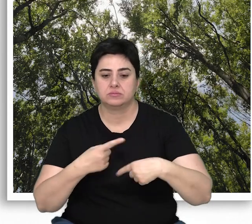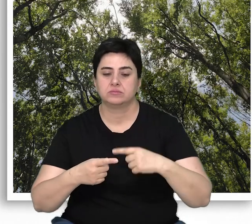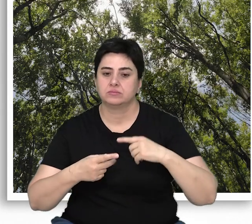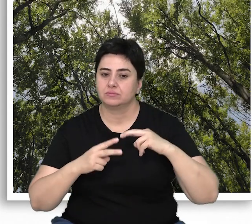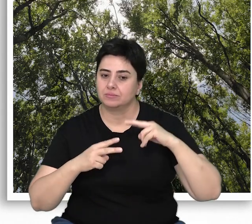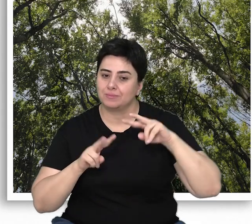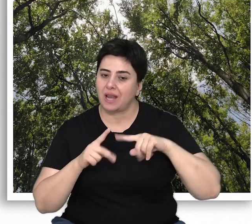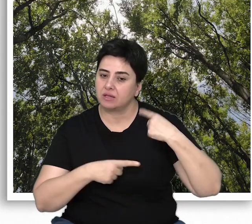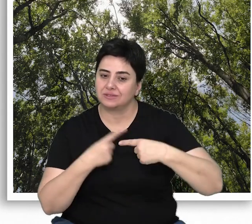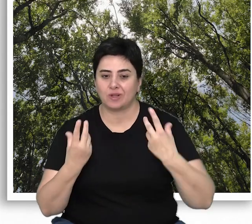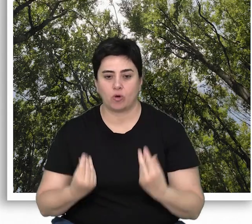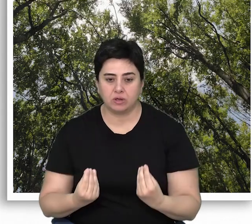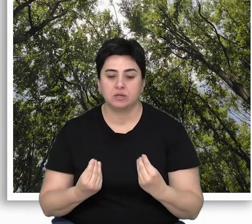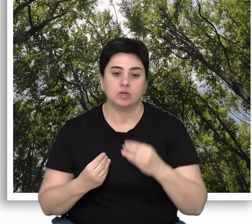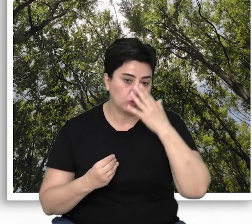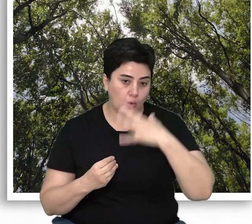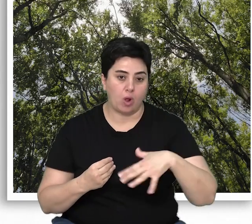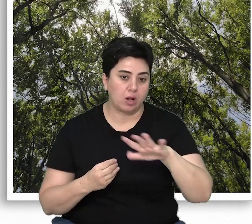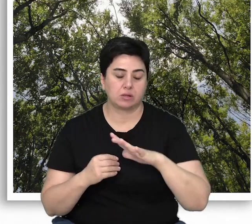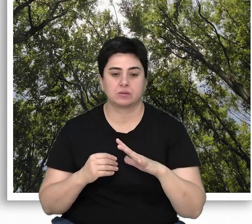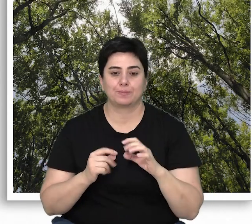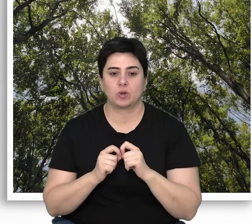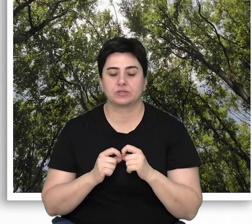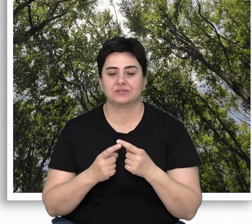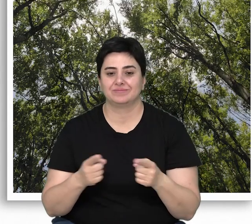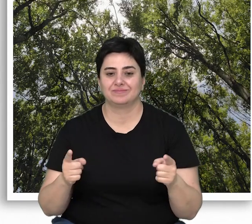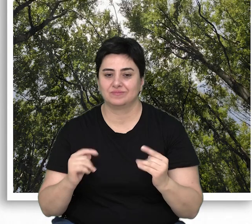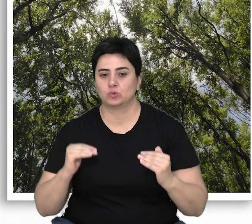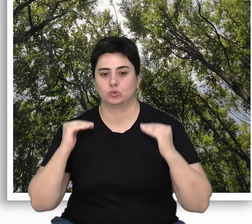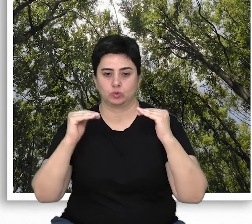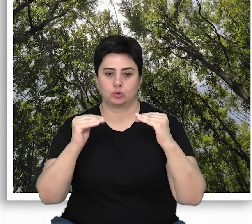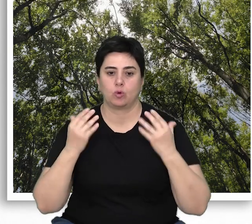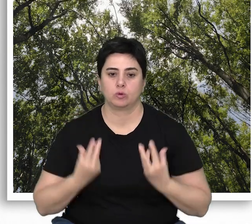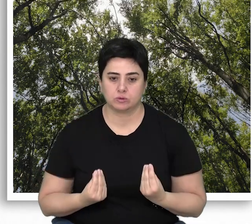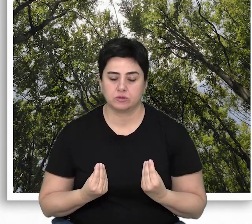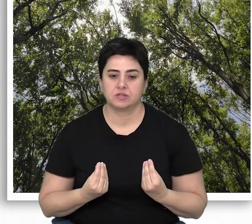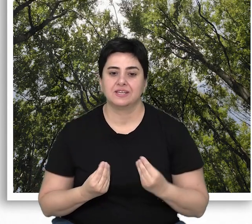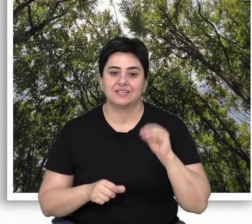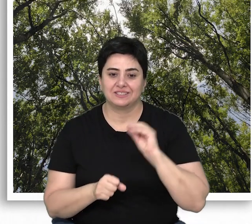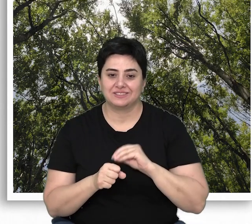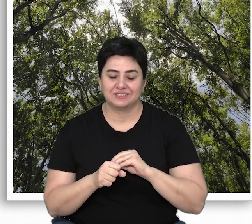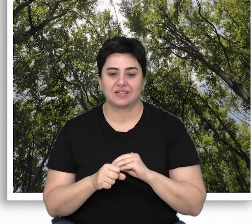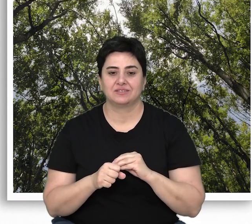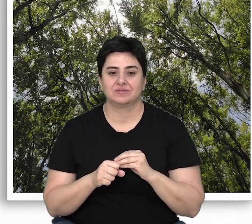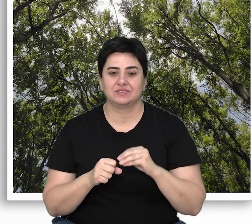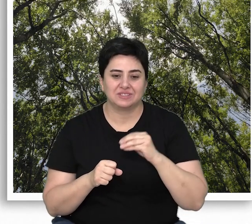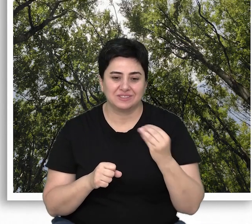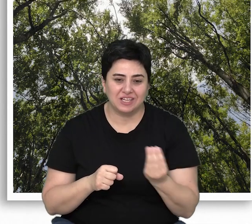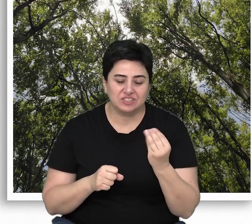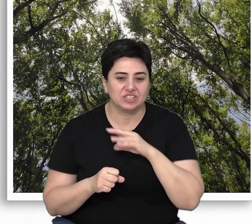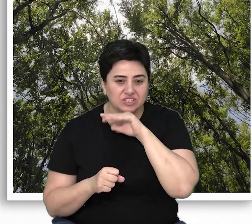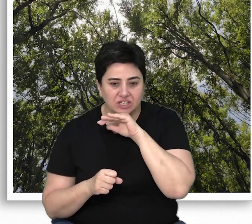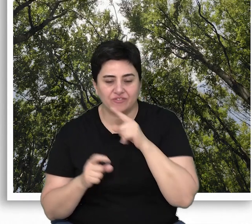genetik mirası taşıyan, doğal ortamında biyolojik çeşitliliğin üst noktaya ulaştığı, içinde gencinden